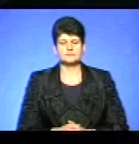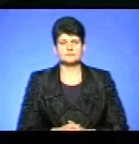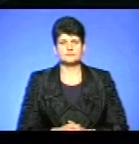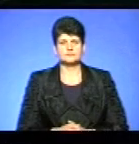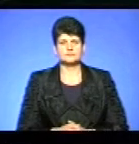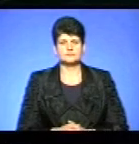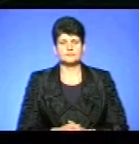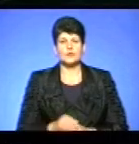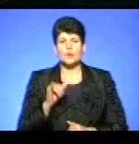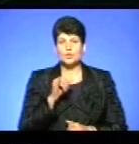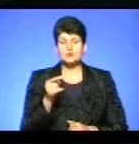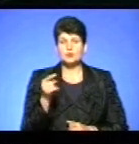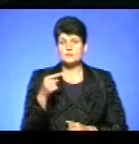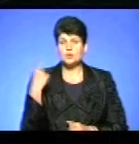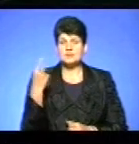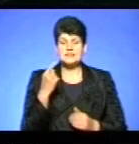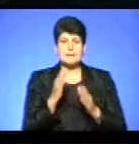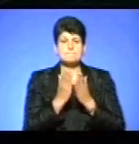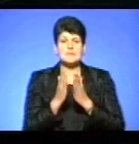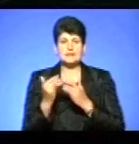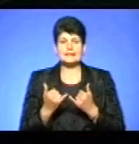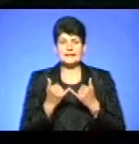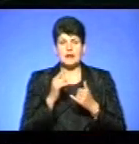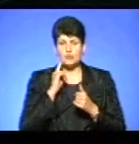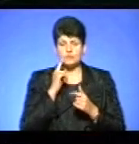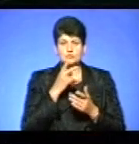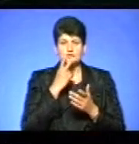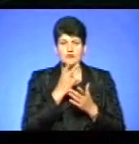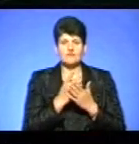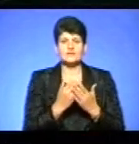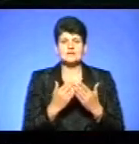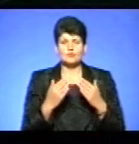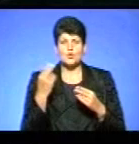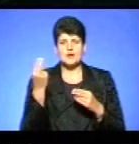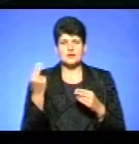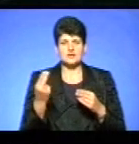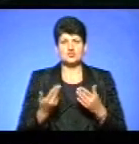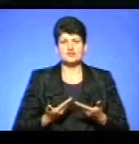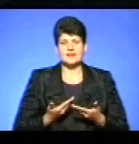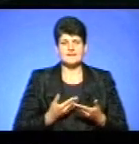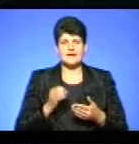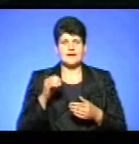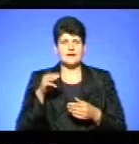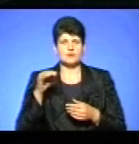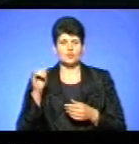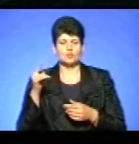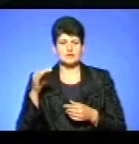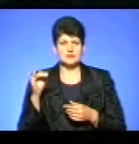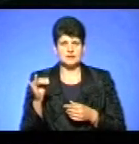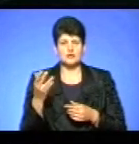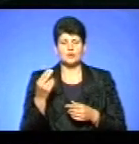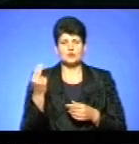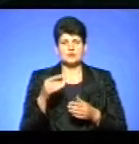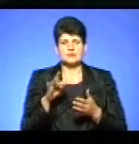У Тернопільській обласній бібліотеці для молоді репрезентували виставку картин «Життєві етюди» художниці обласного центру